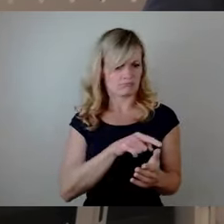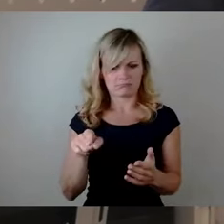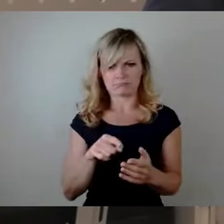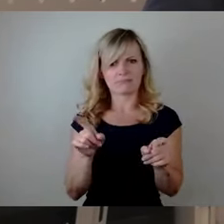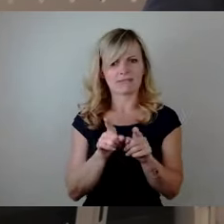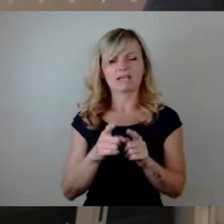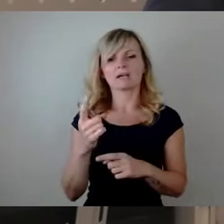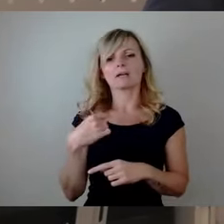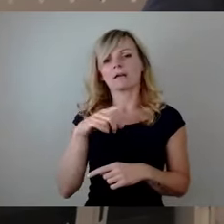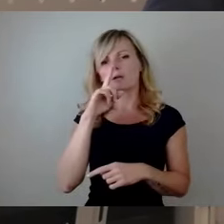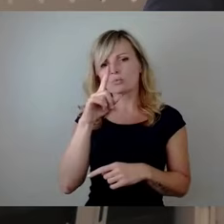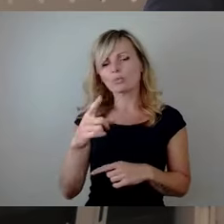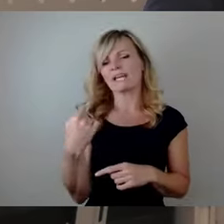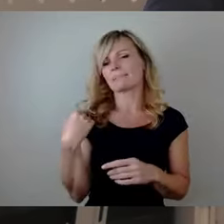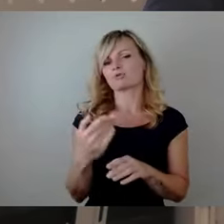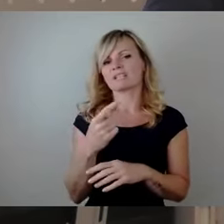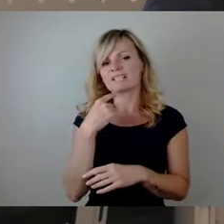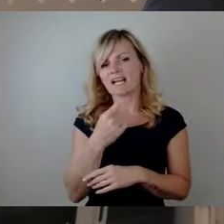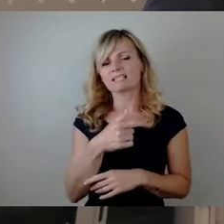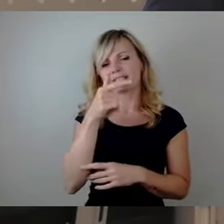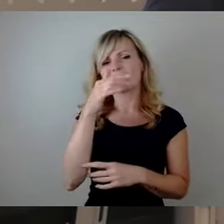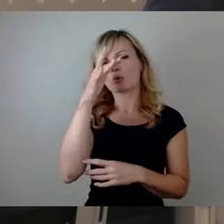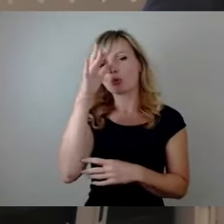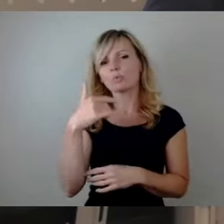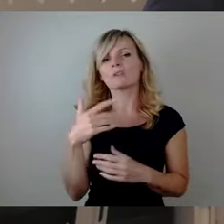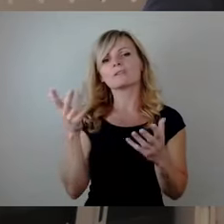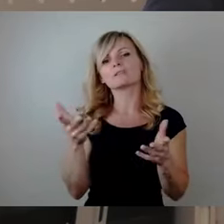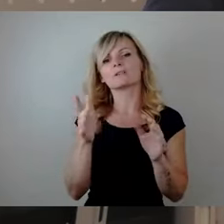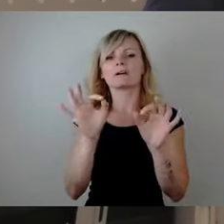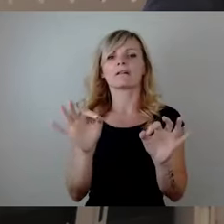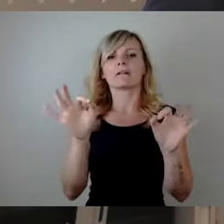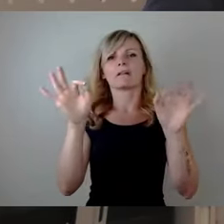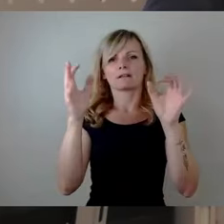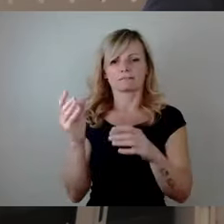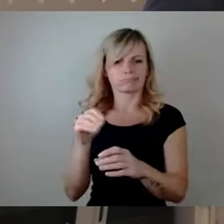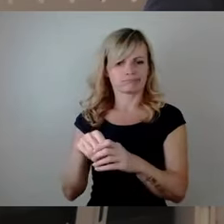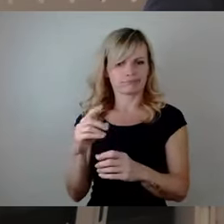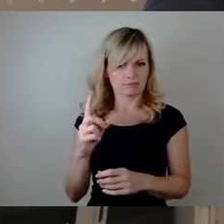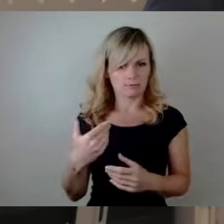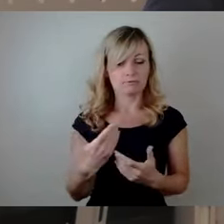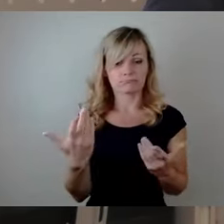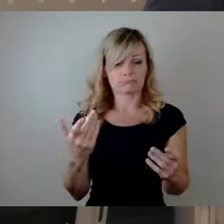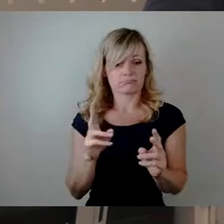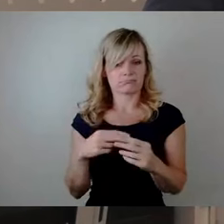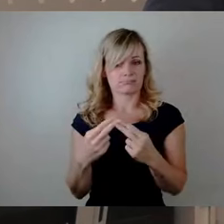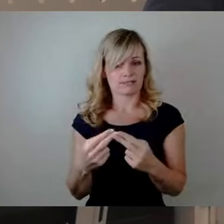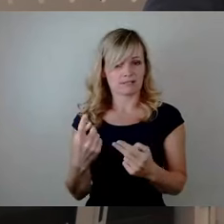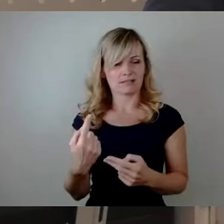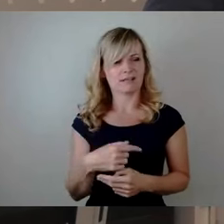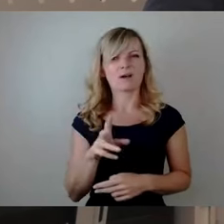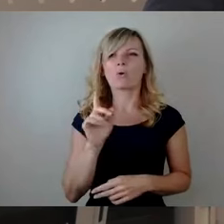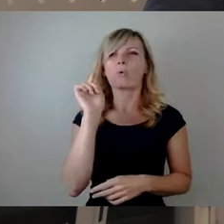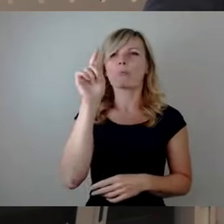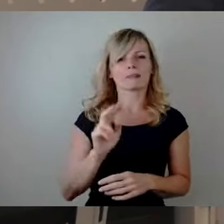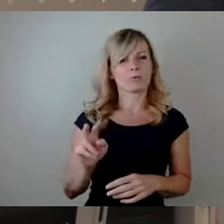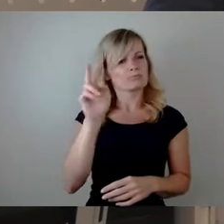ja, Schichi wurde ja schon gesagt, ich denke, das trifft es auch ganz gut, denn wer sich da oben mal umschaut, wer sieht, was dort vor